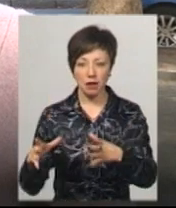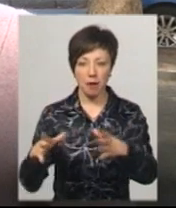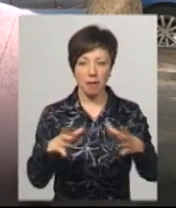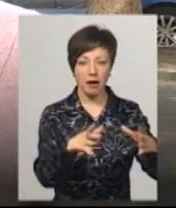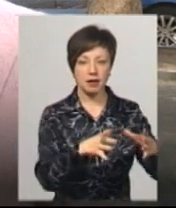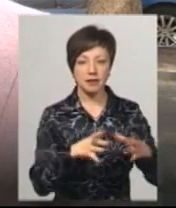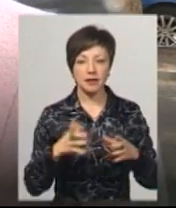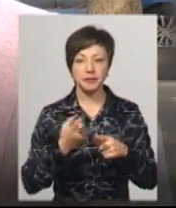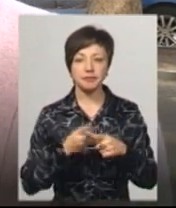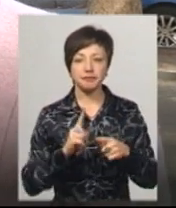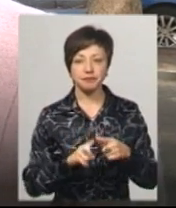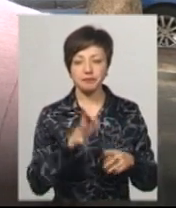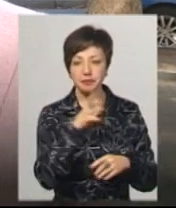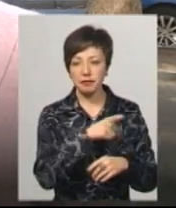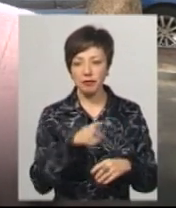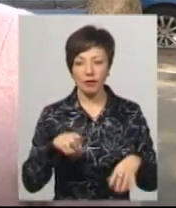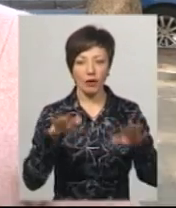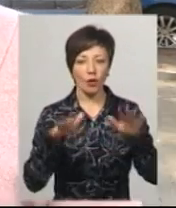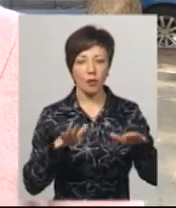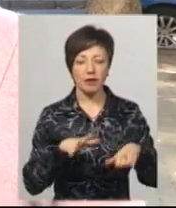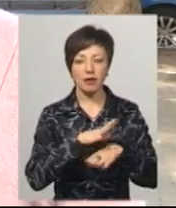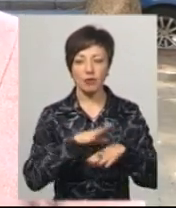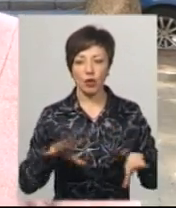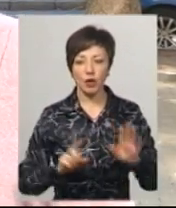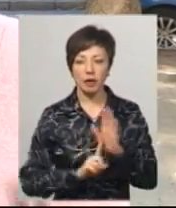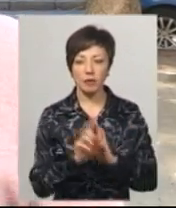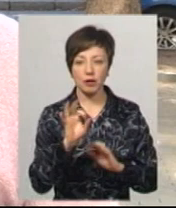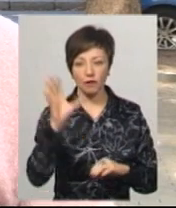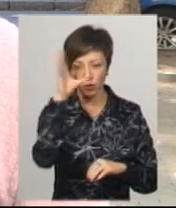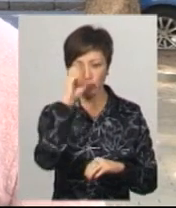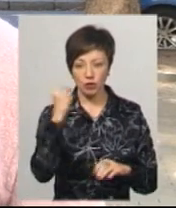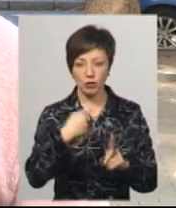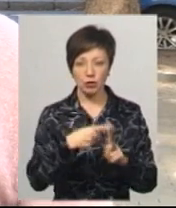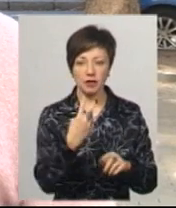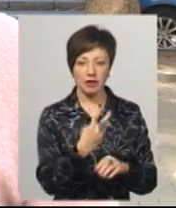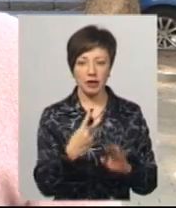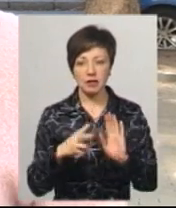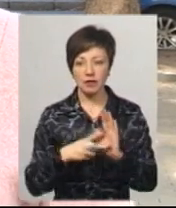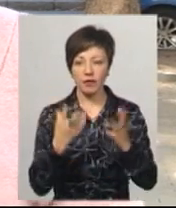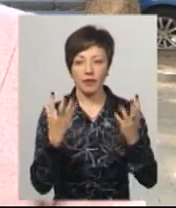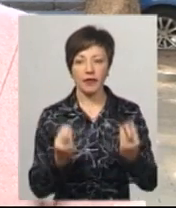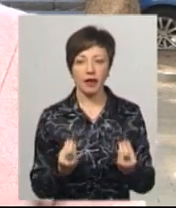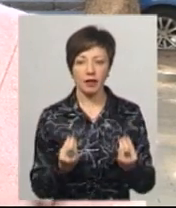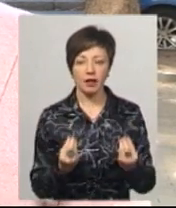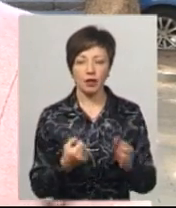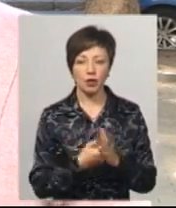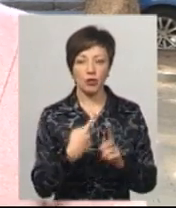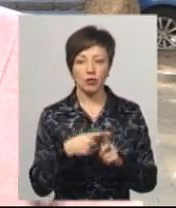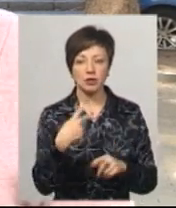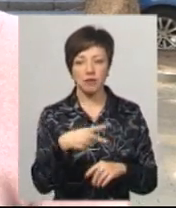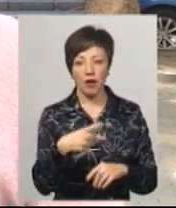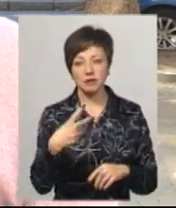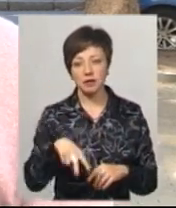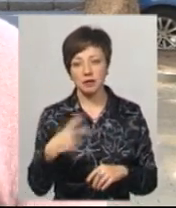І за цей період опадів майже не було. Температура вночі плюс 2,7, в день години до плюс 20